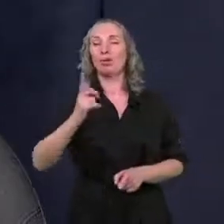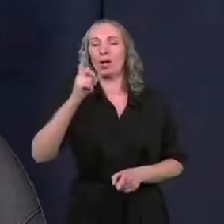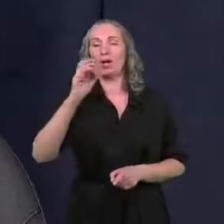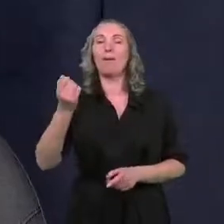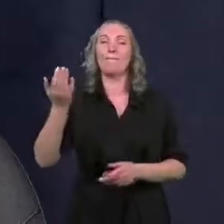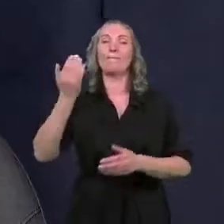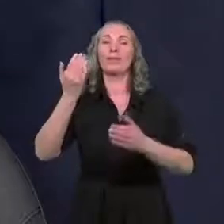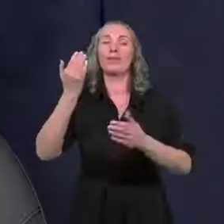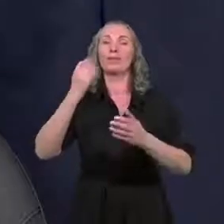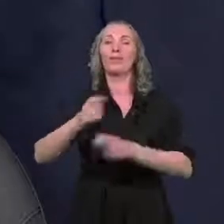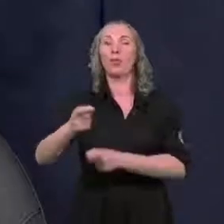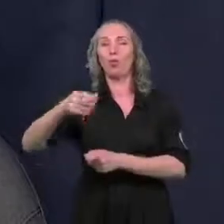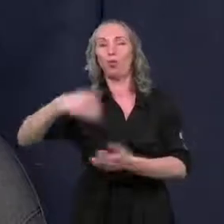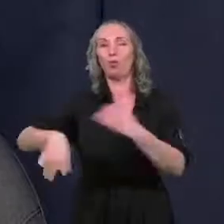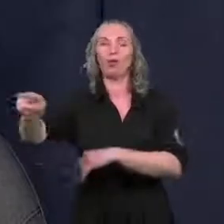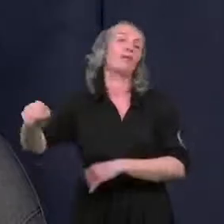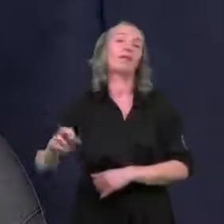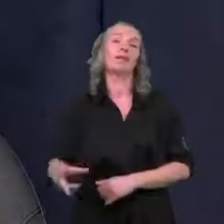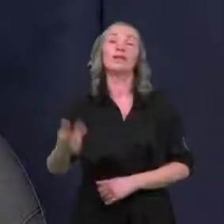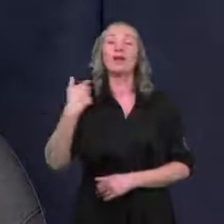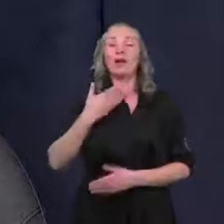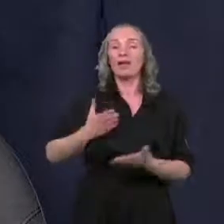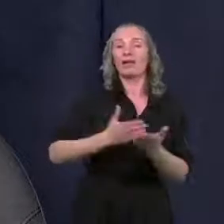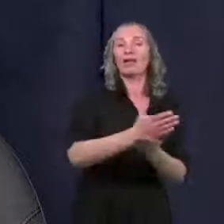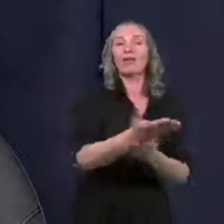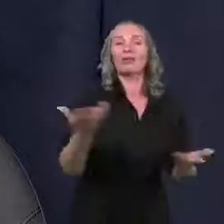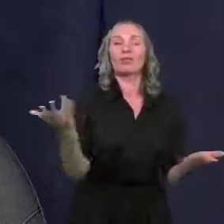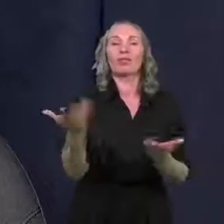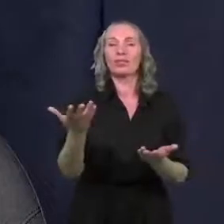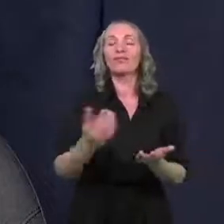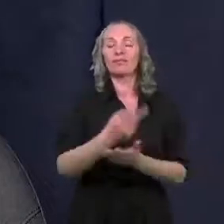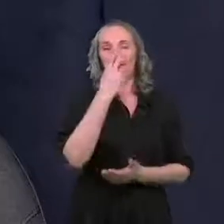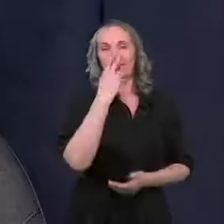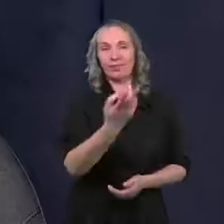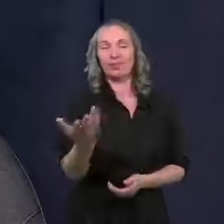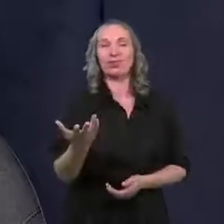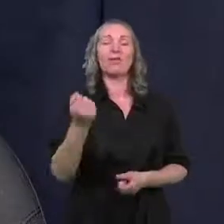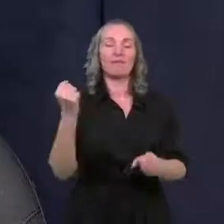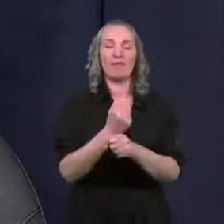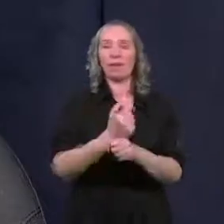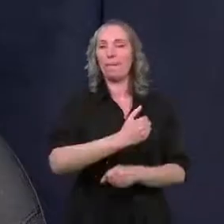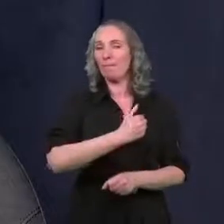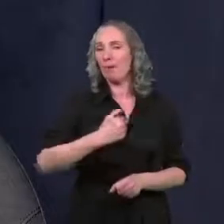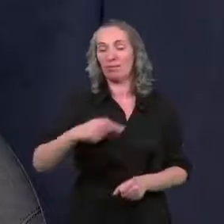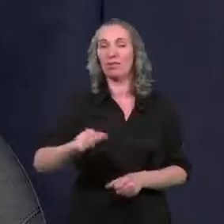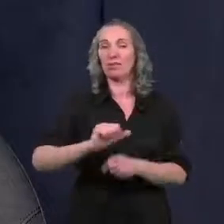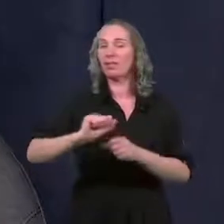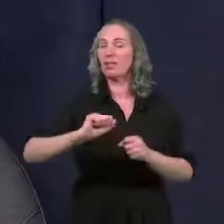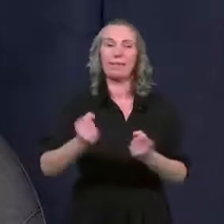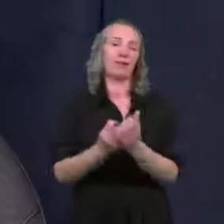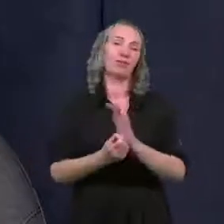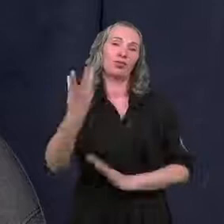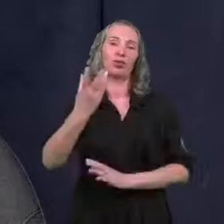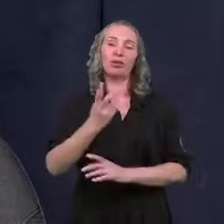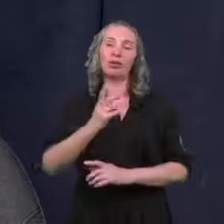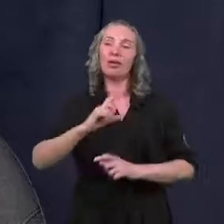górniczemu. Natomiast w jakim kierunku to zmierza? Widzimy doskonale Państwo sami. Węgiel Polski jest bardzo drogi. My